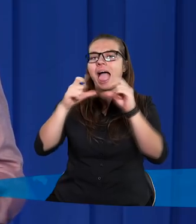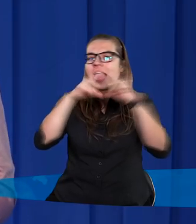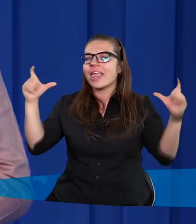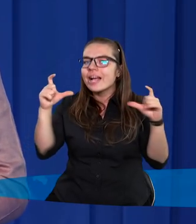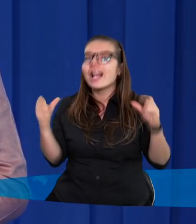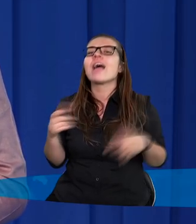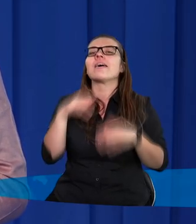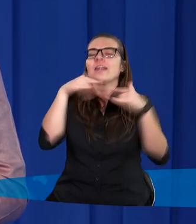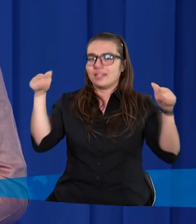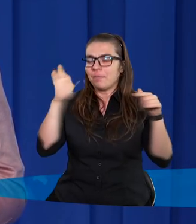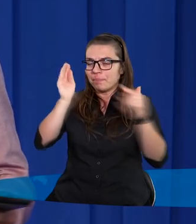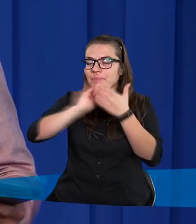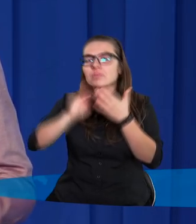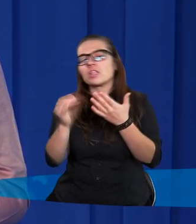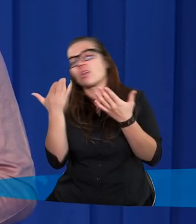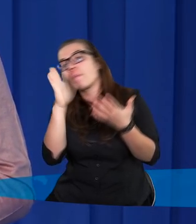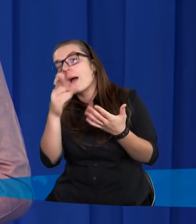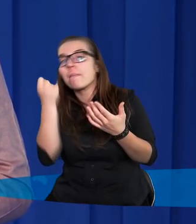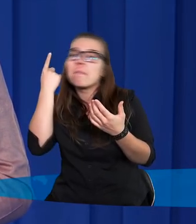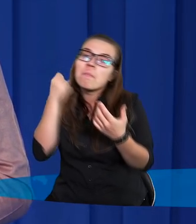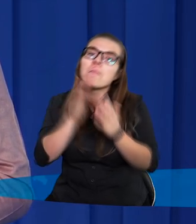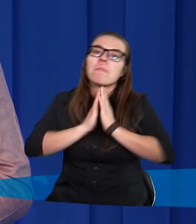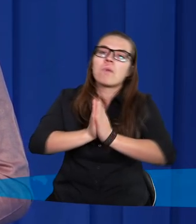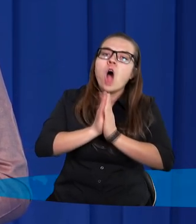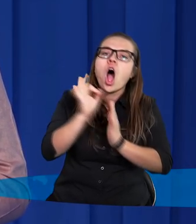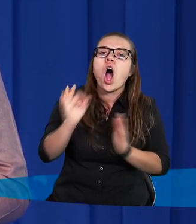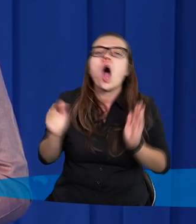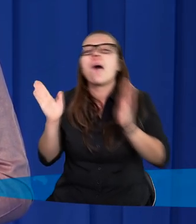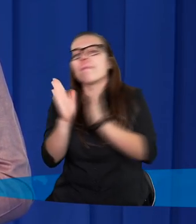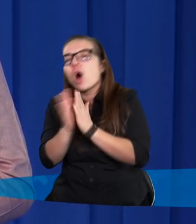który możecie napisać, jeżeli macie swoją prośbę o modlitwę.